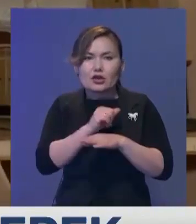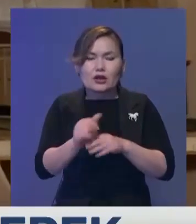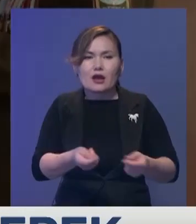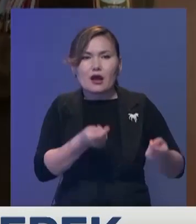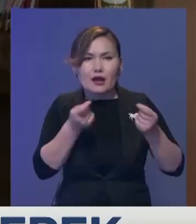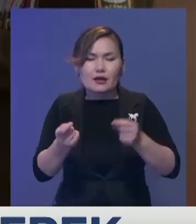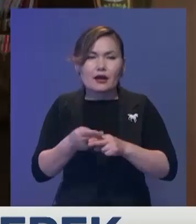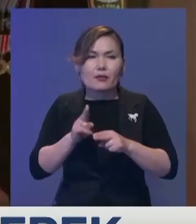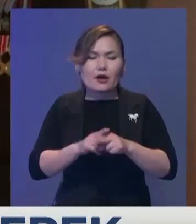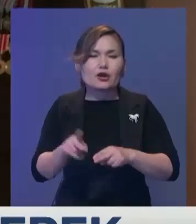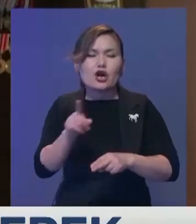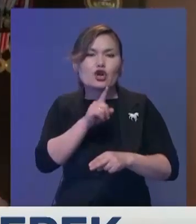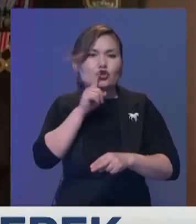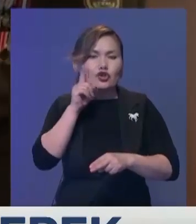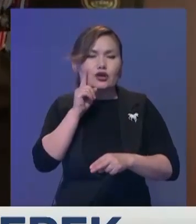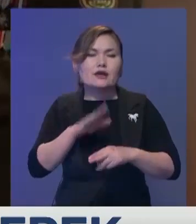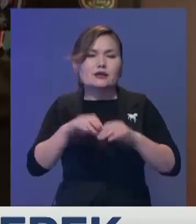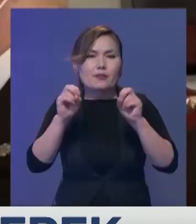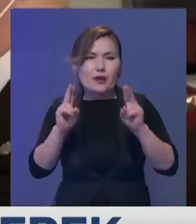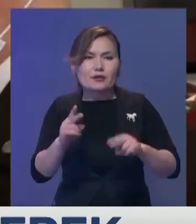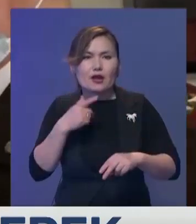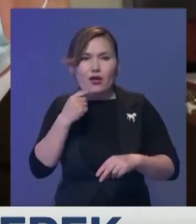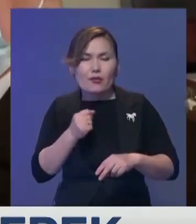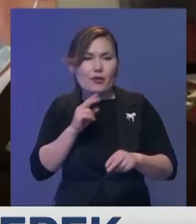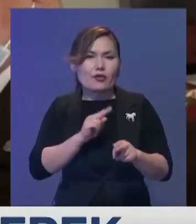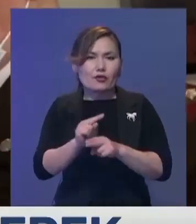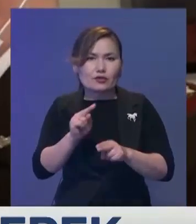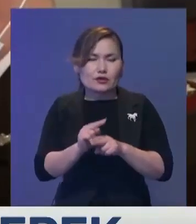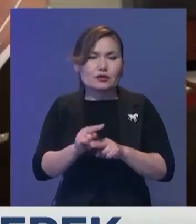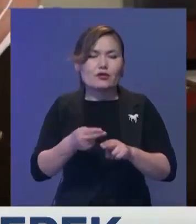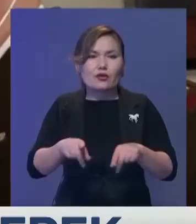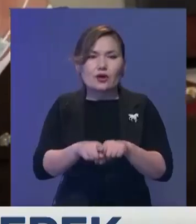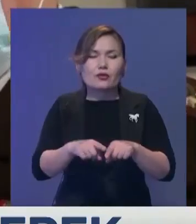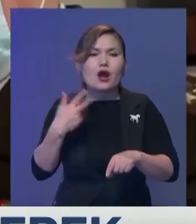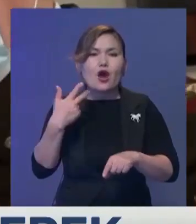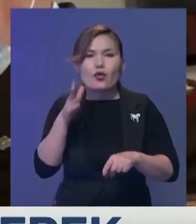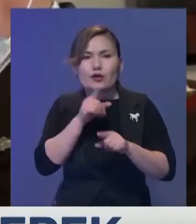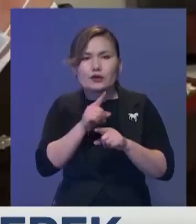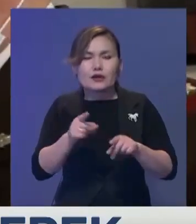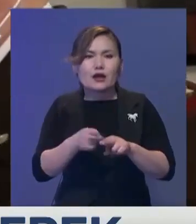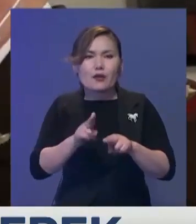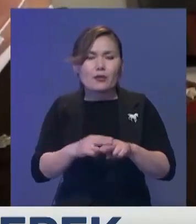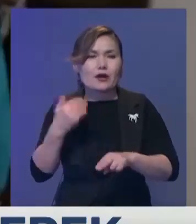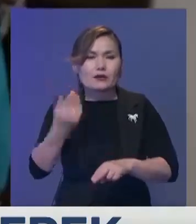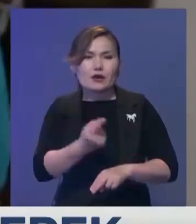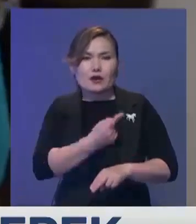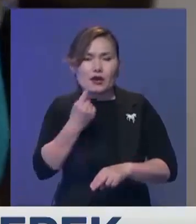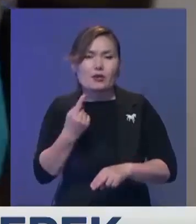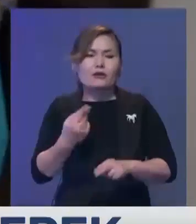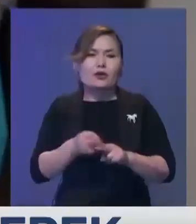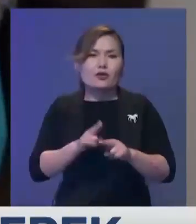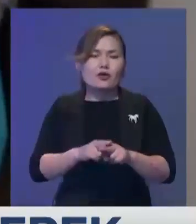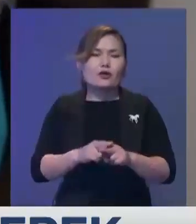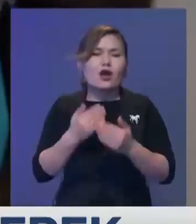экспонаттар жас мамандарды даярлауда өқу құралы ретінде пайда аныған. 30 жылын салағарынаған серік адам жаныф музейді